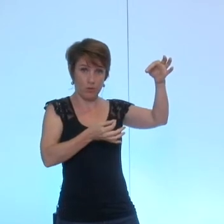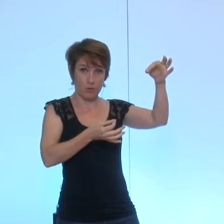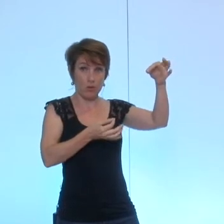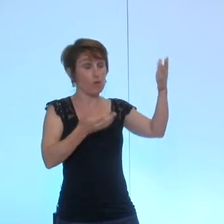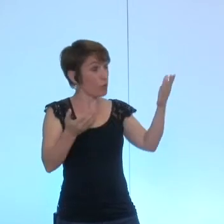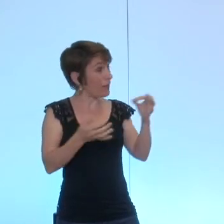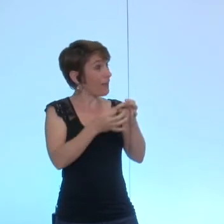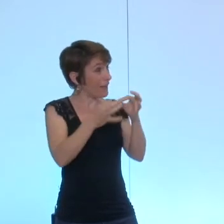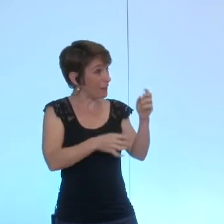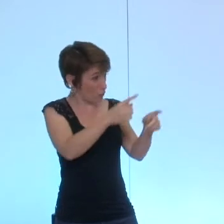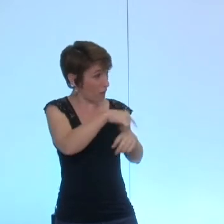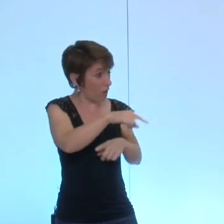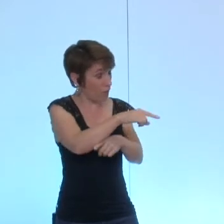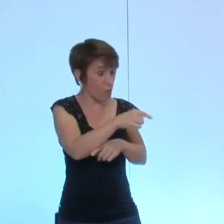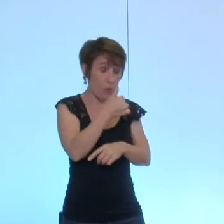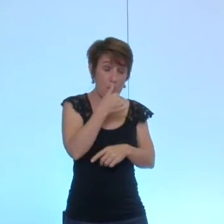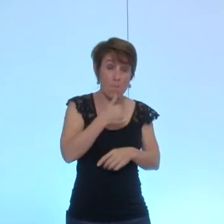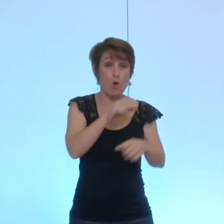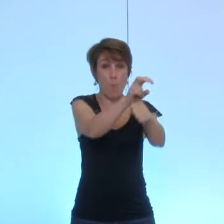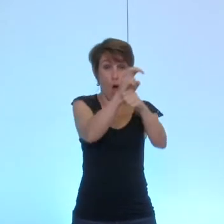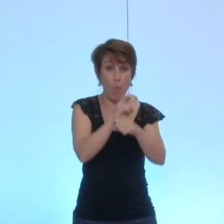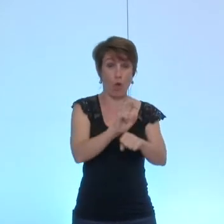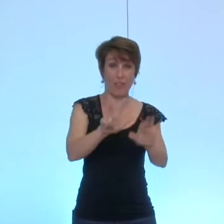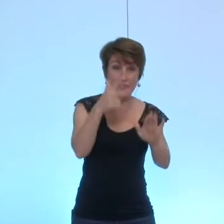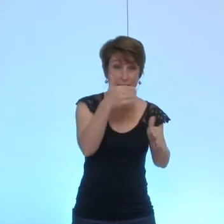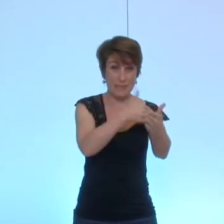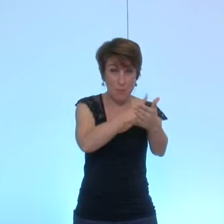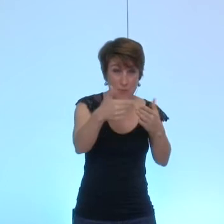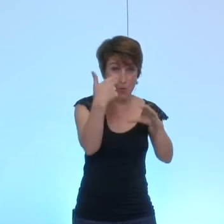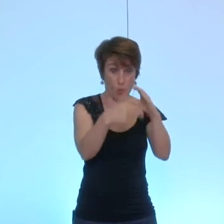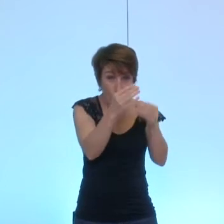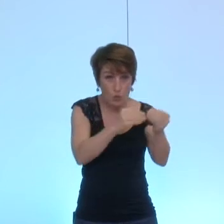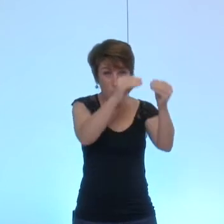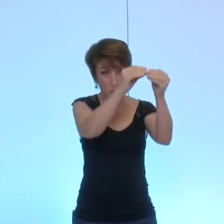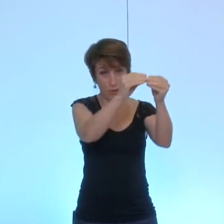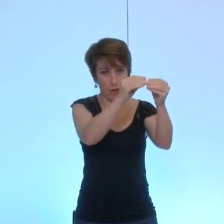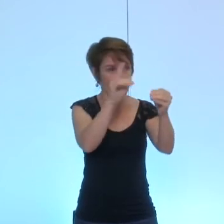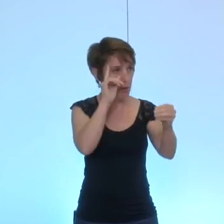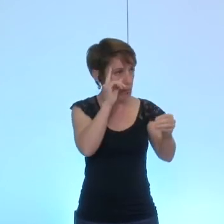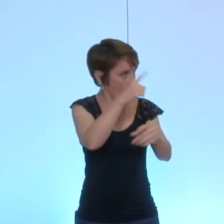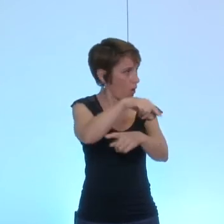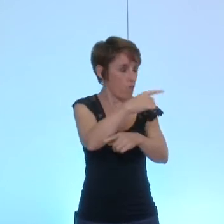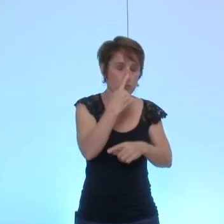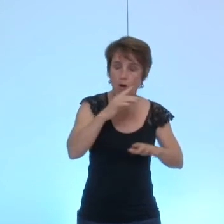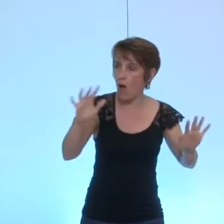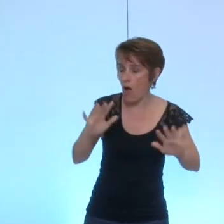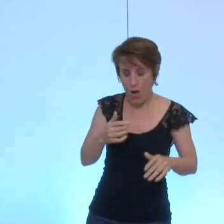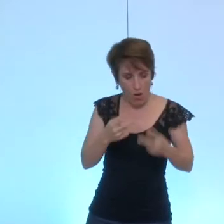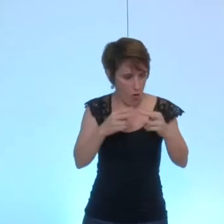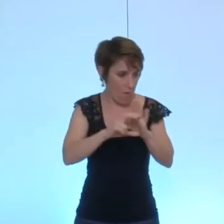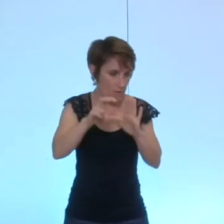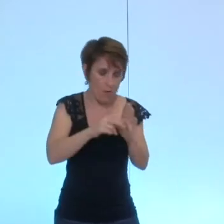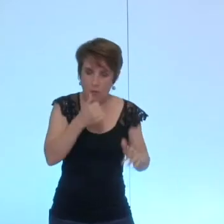dette de 13 millions parce que vous considériez que la ville de Grenoble avait besoin d'emprunter 13 millions